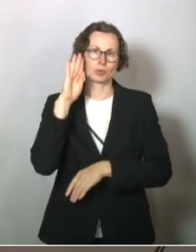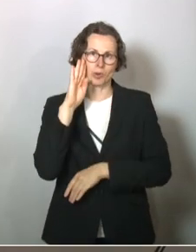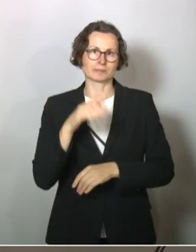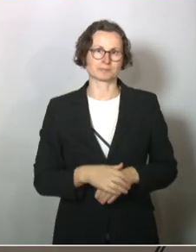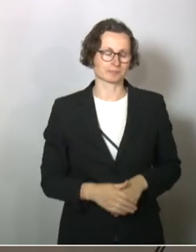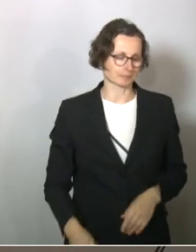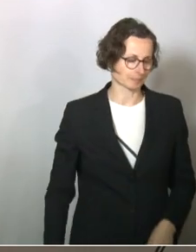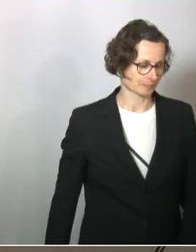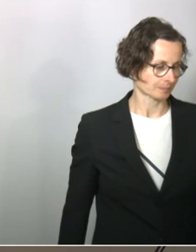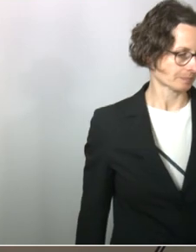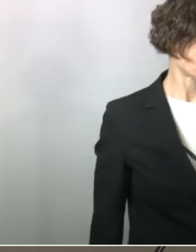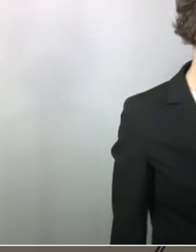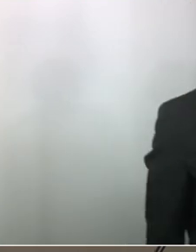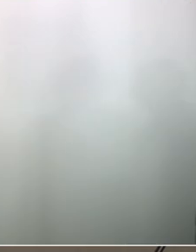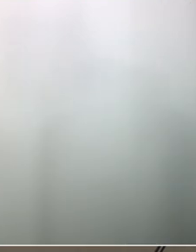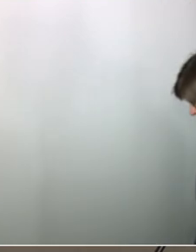hierher.